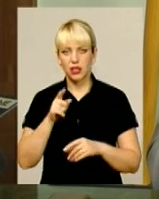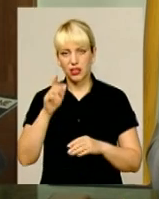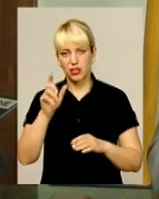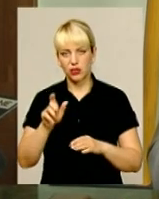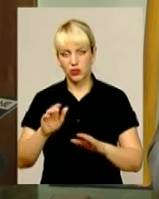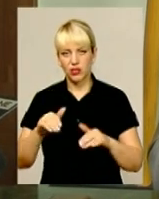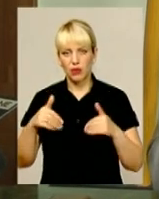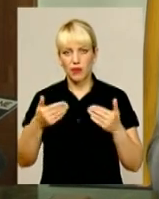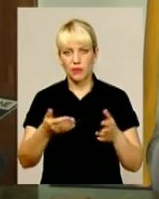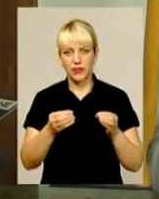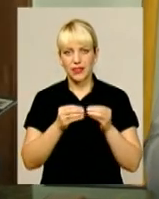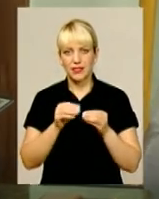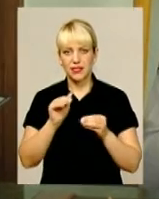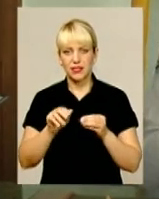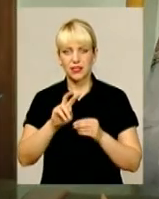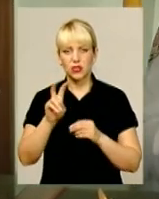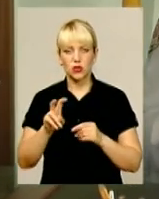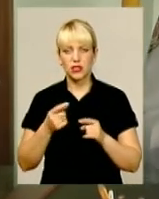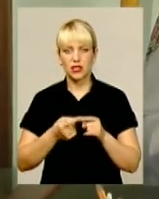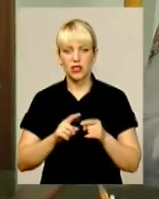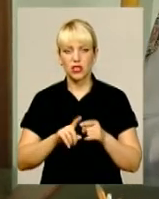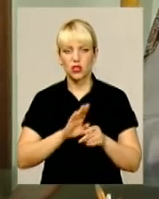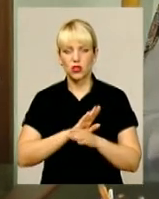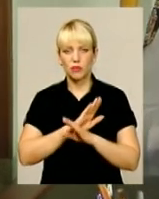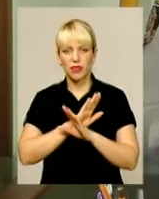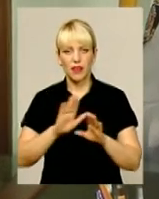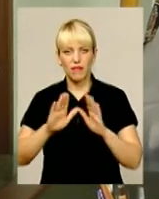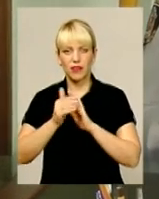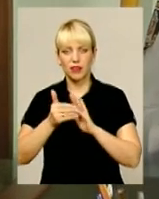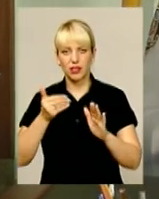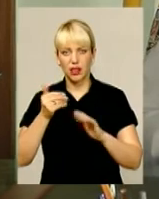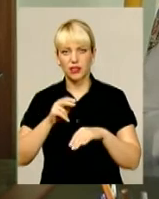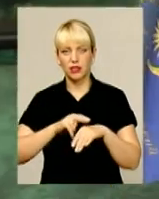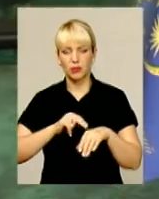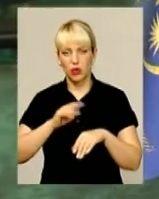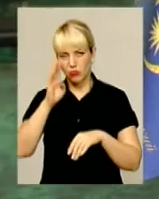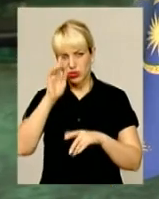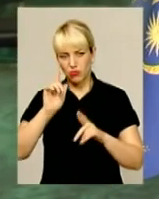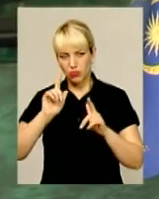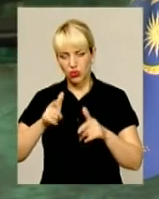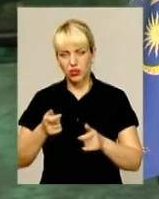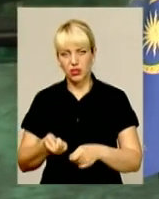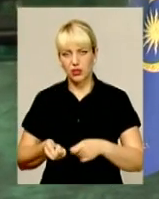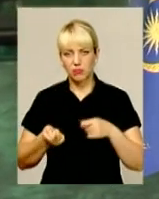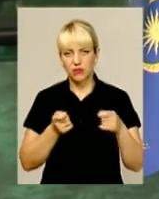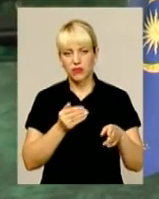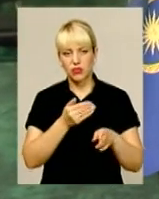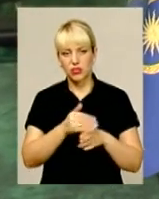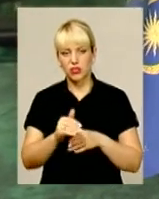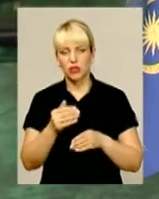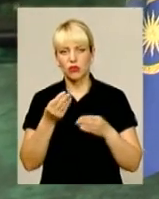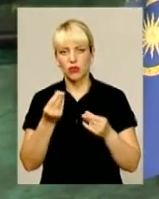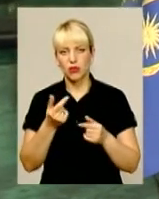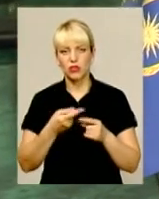– 10 тисяч доларів за те, щоб не викликати поліцію. Чоловік погодився і згодом привіз підприємцю частину грошей, а нарешту написав